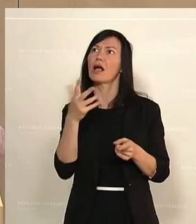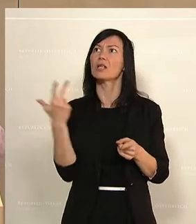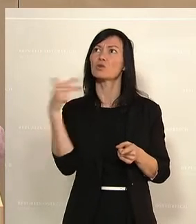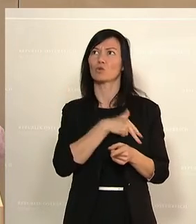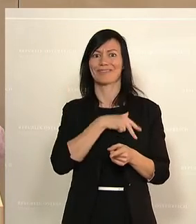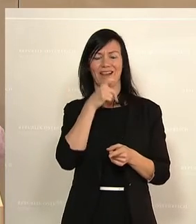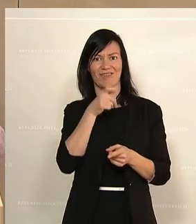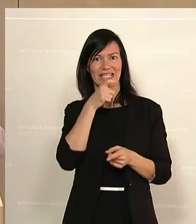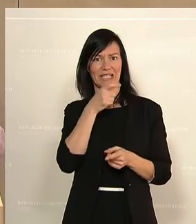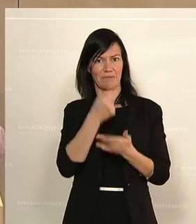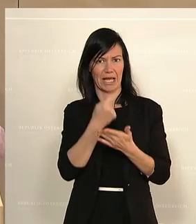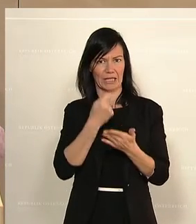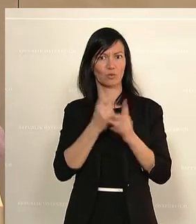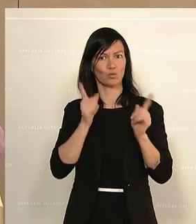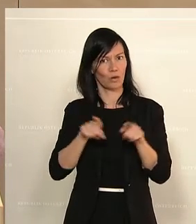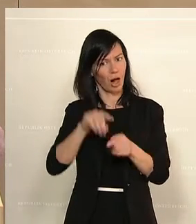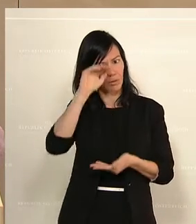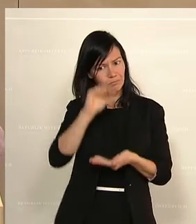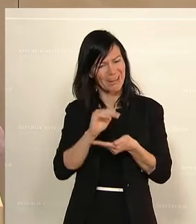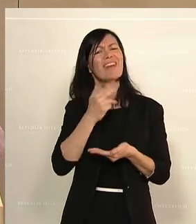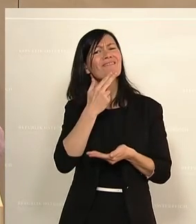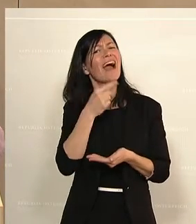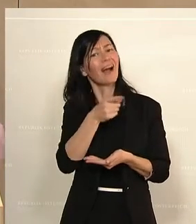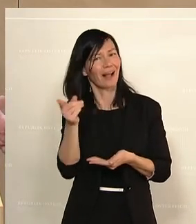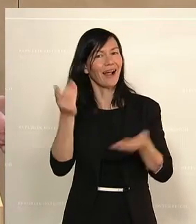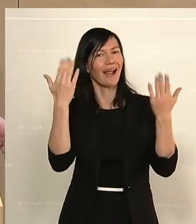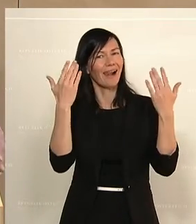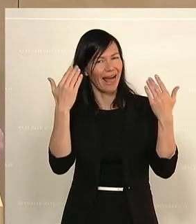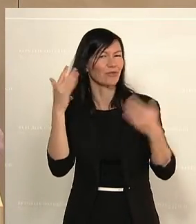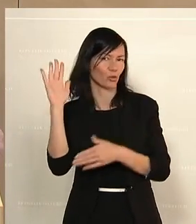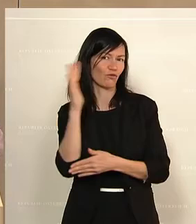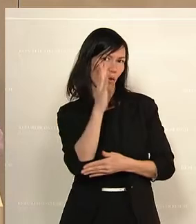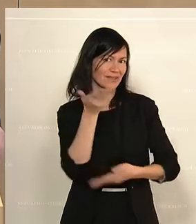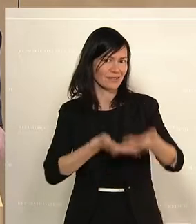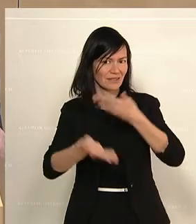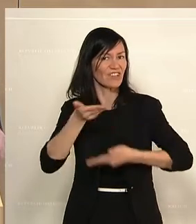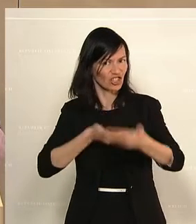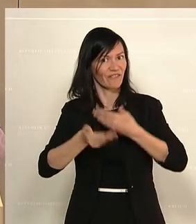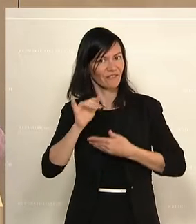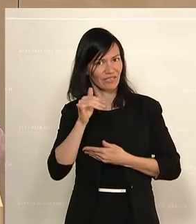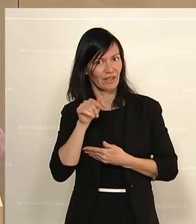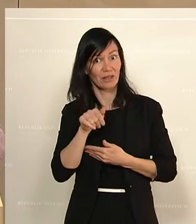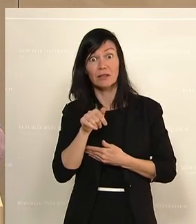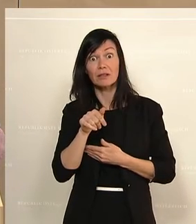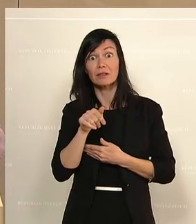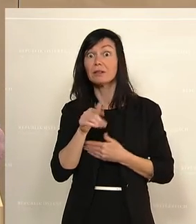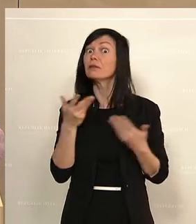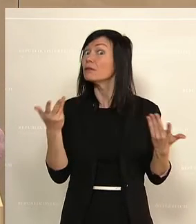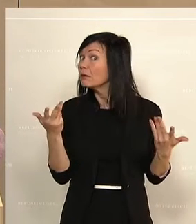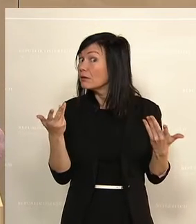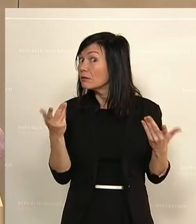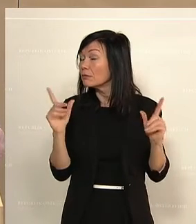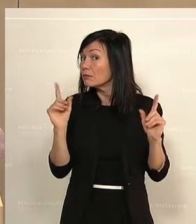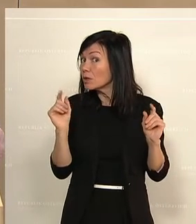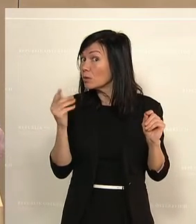Sozialversicherungsbeiträge der Land- und Forstwirte. Durch dieses Ziel verschweigt man in den parlamentarischen